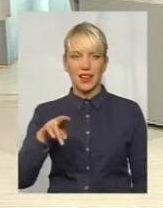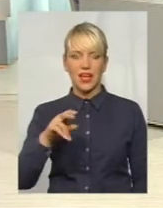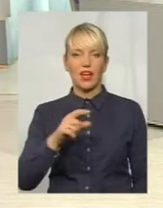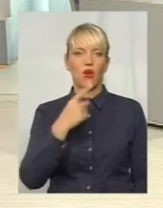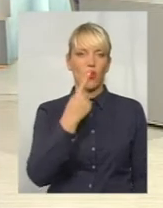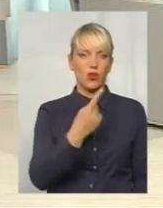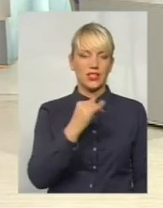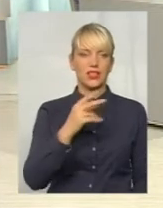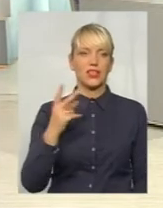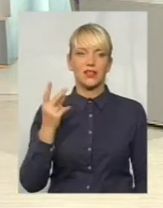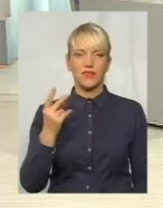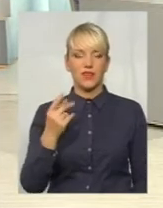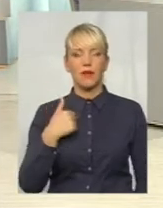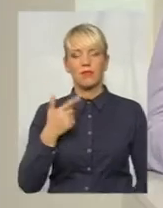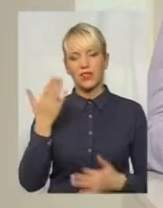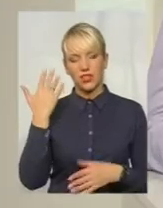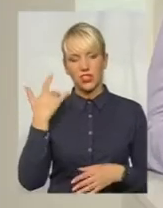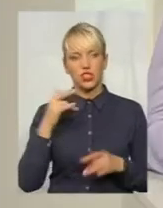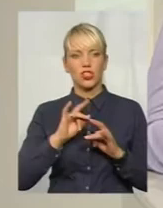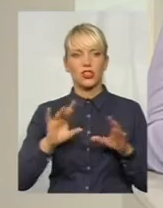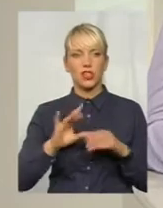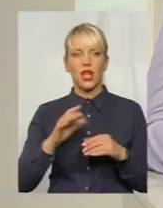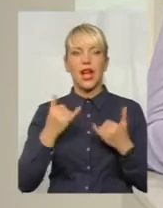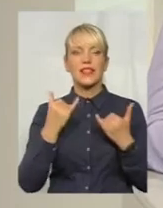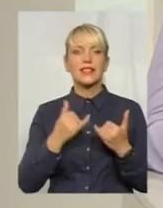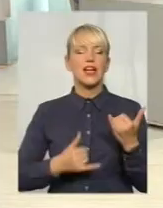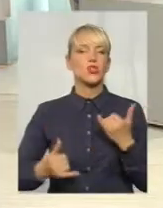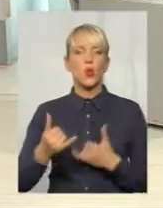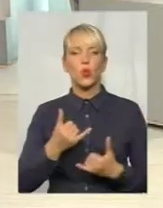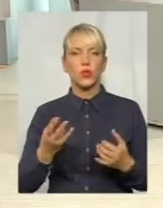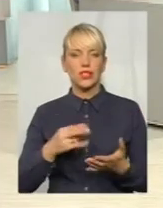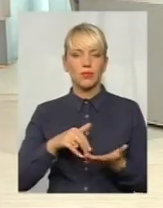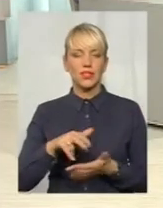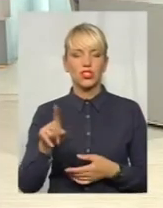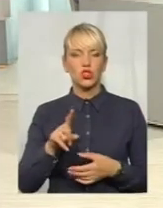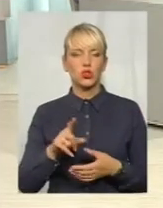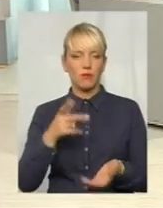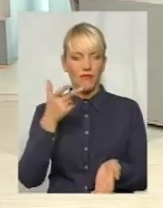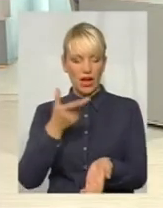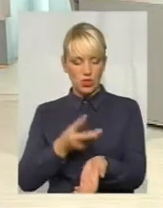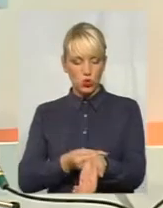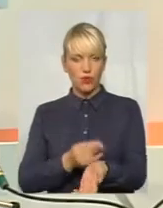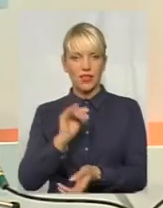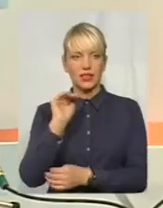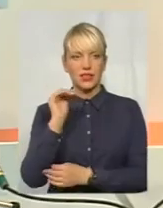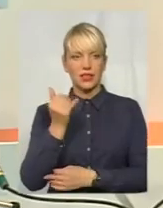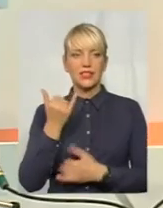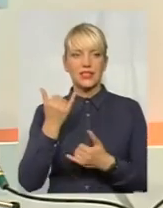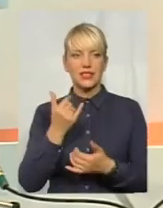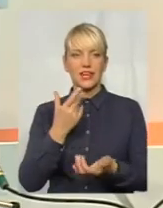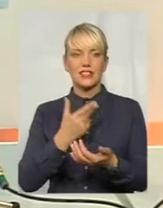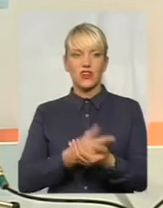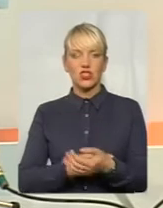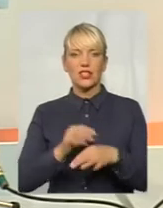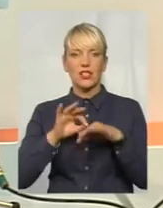Ви вже про це говорили під час попередніх ефірів. То зараз куди йти, щоб вакцинувати дитину? Зараз вакцинація